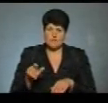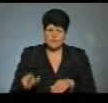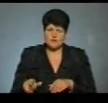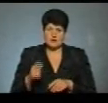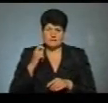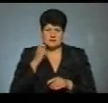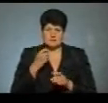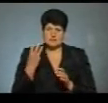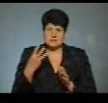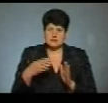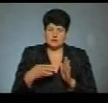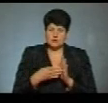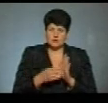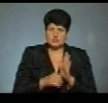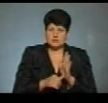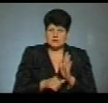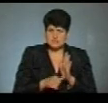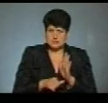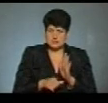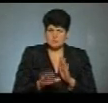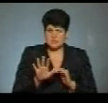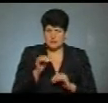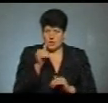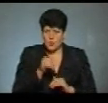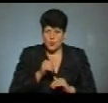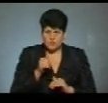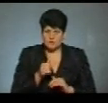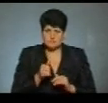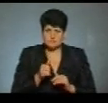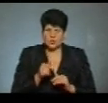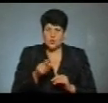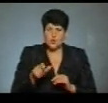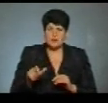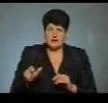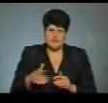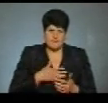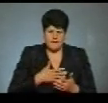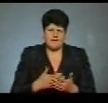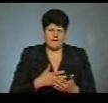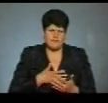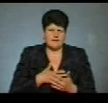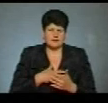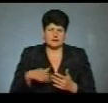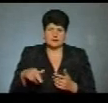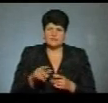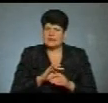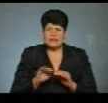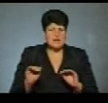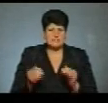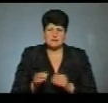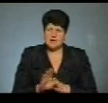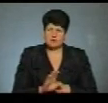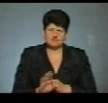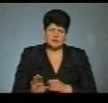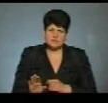від 30 до 65 років, тобто людей активного віку не зменшується,